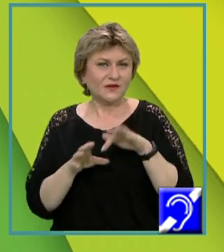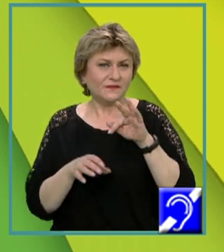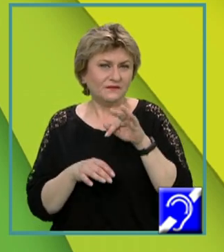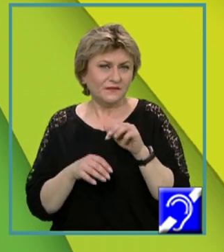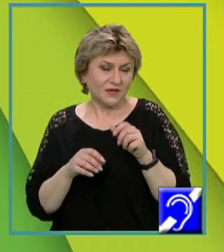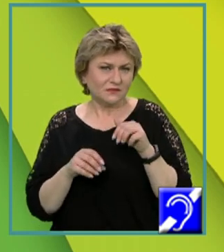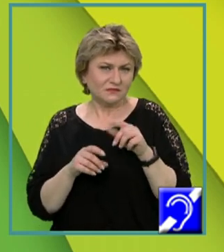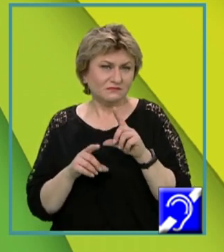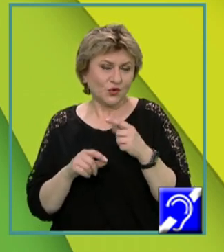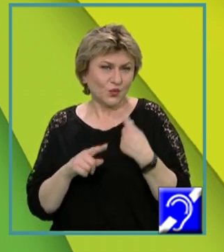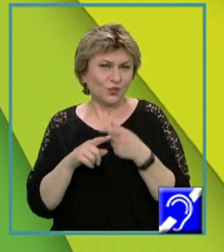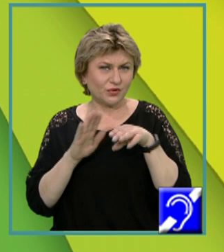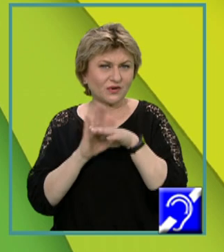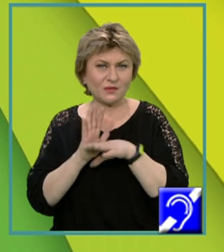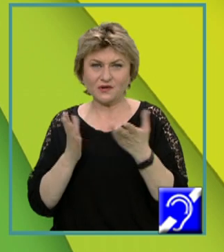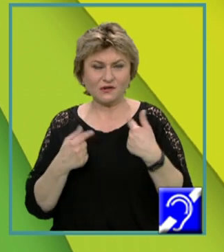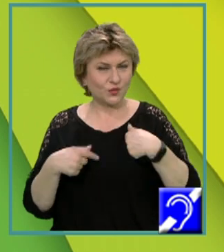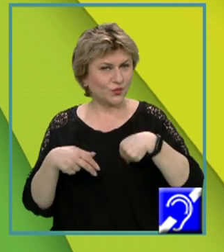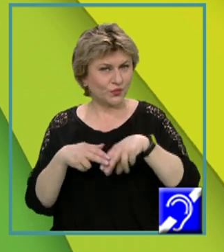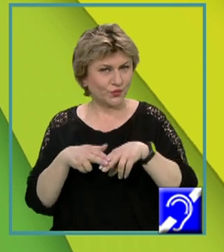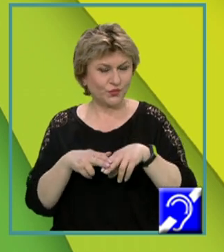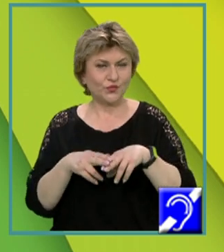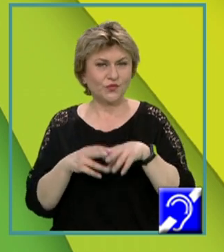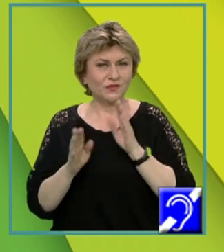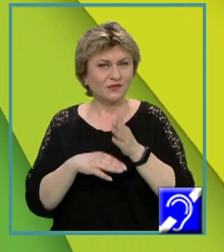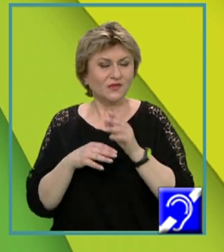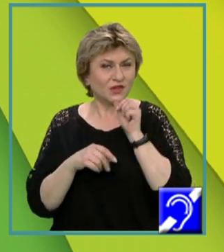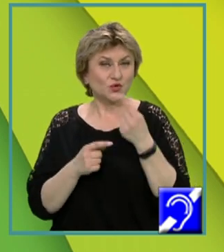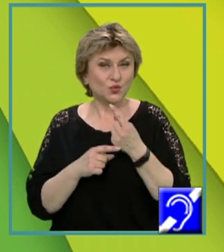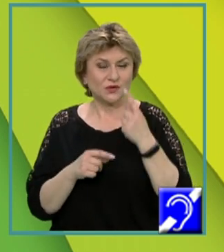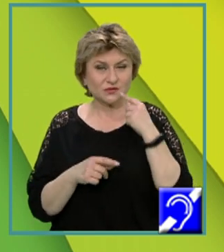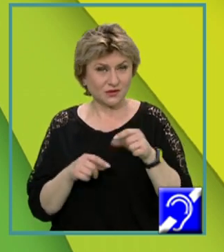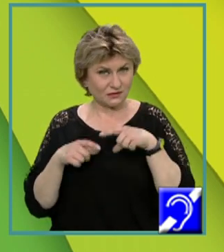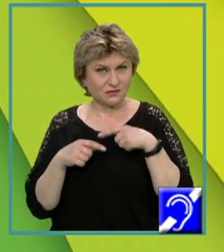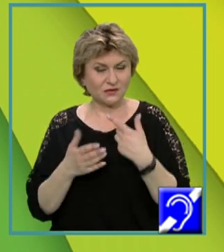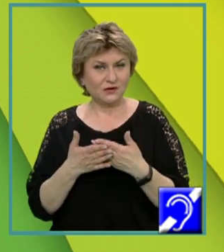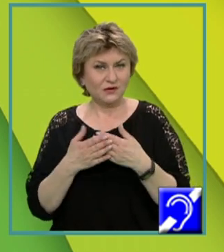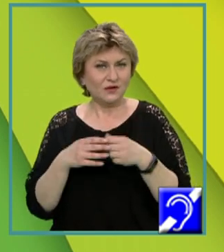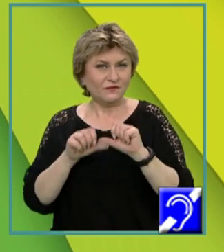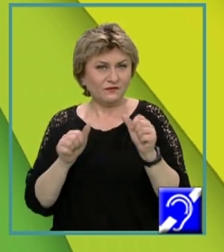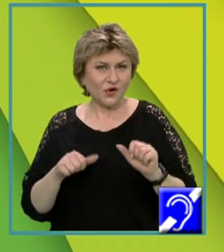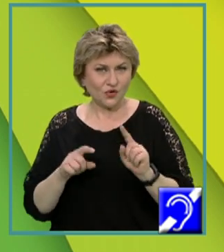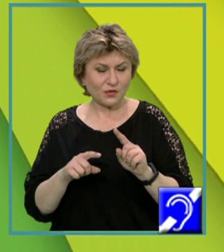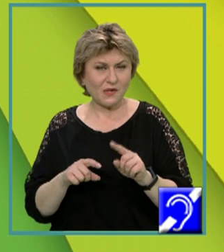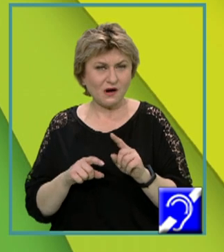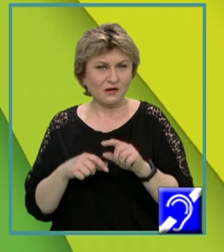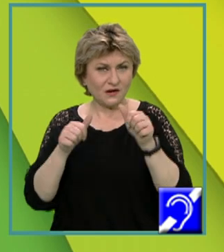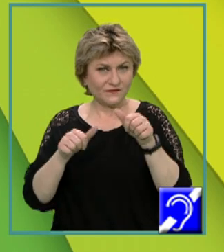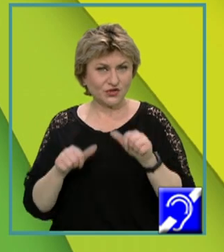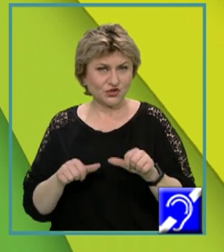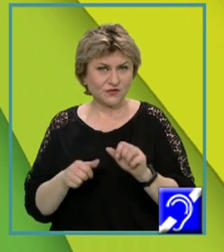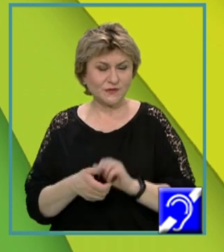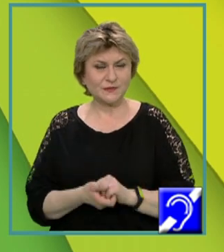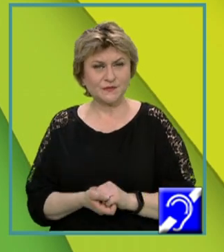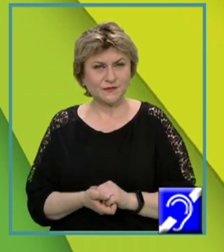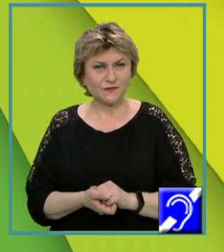subprogramul care nu returnează direct niciun rezultat este procedura afișare divizori primi